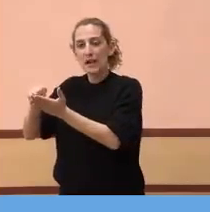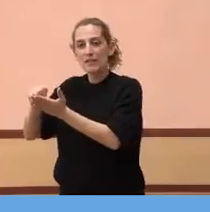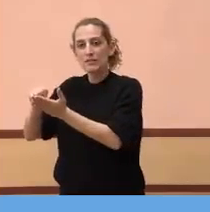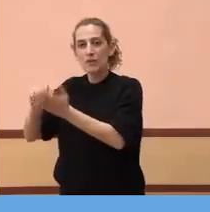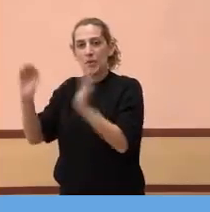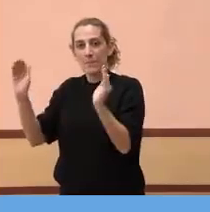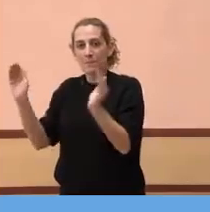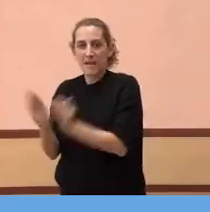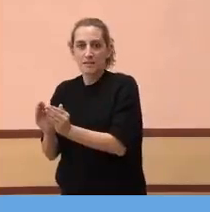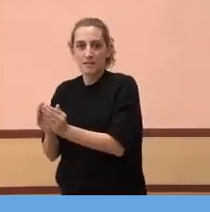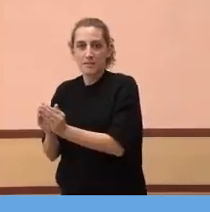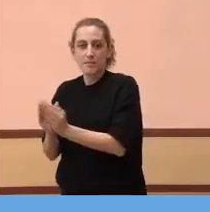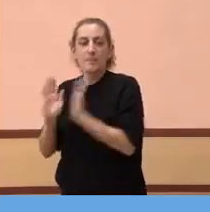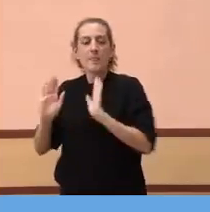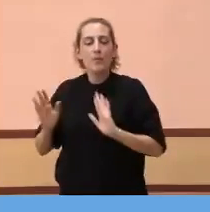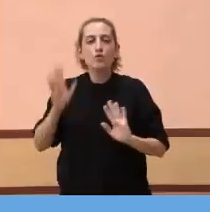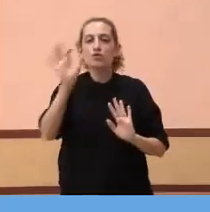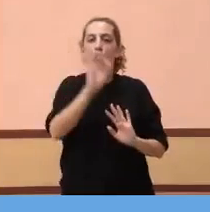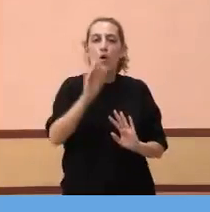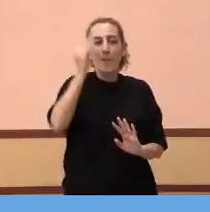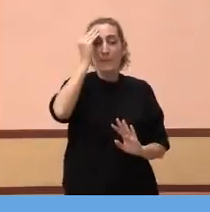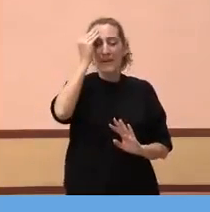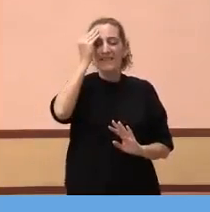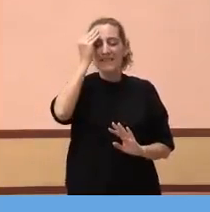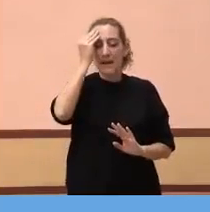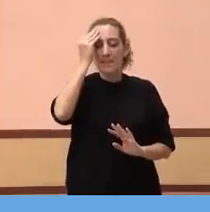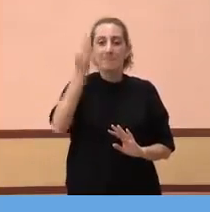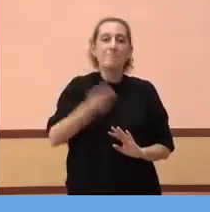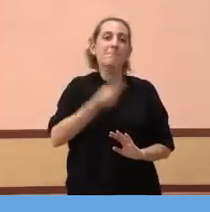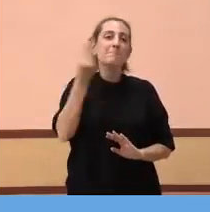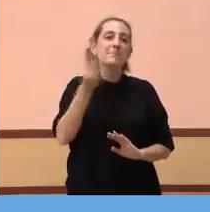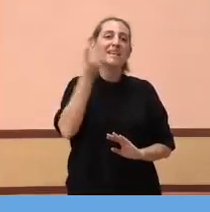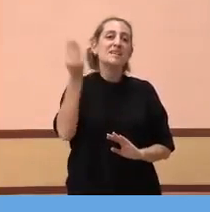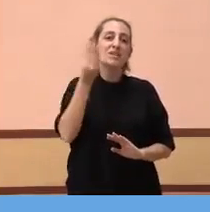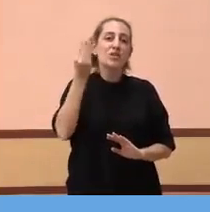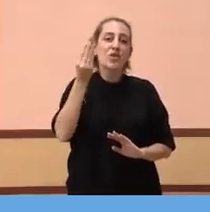en fer un retard d'aquesta segona dosi per poder vacunar molt